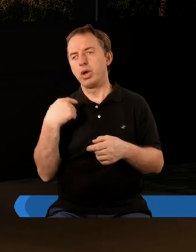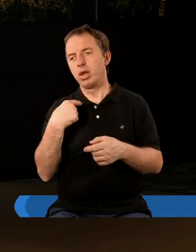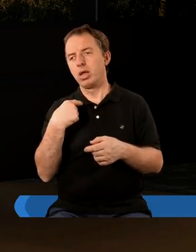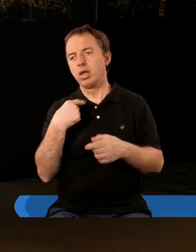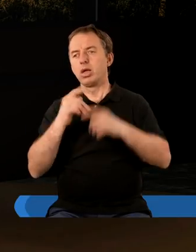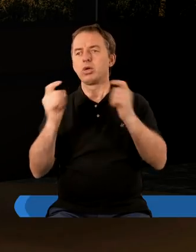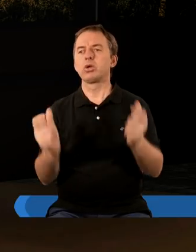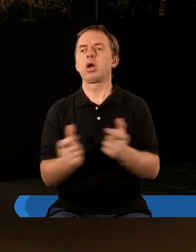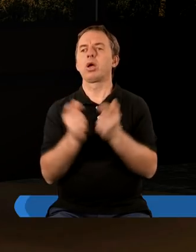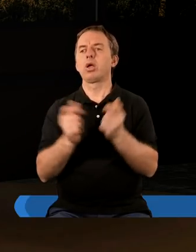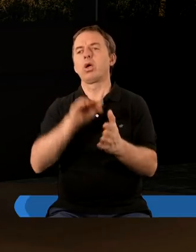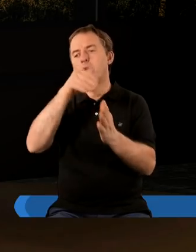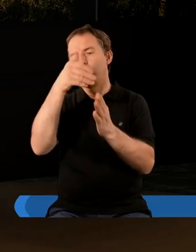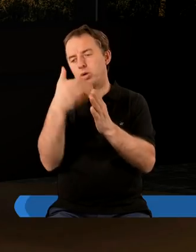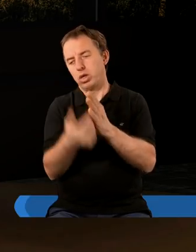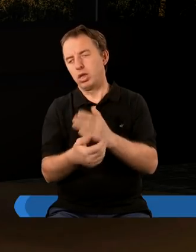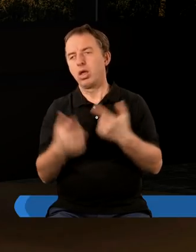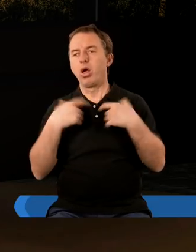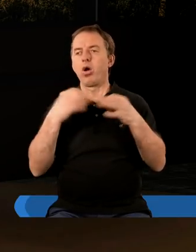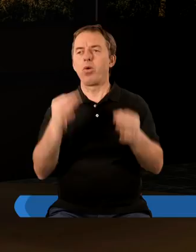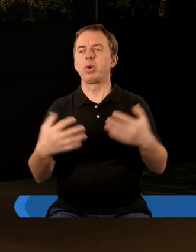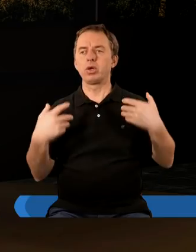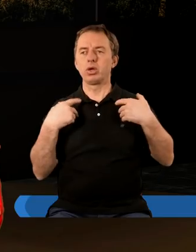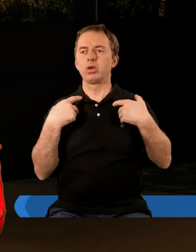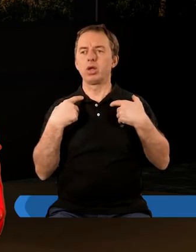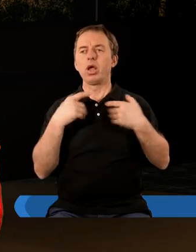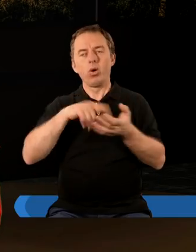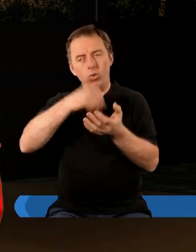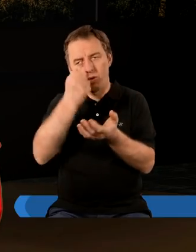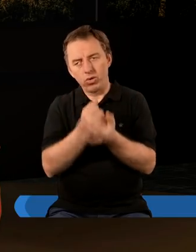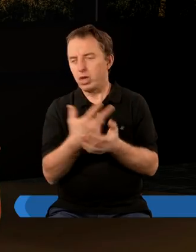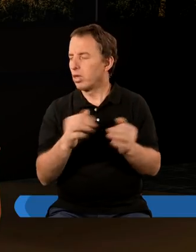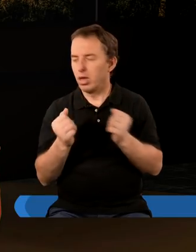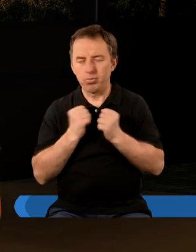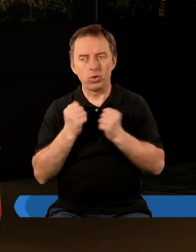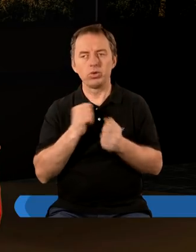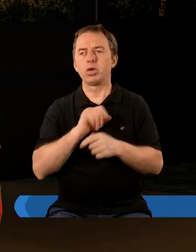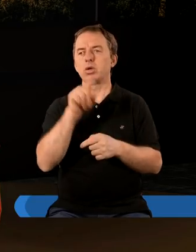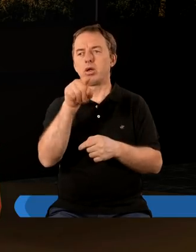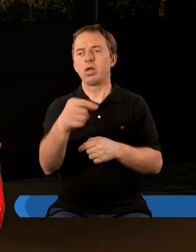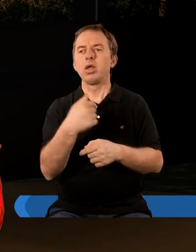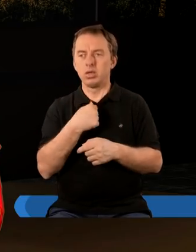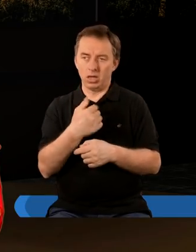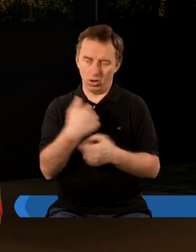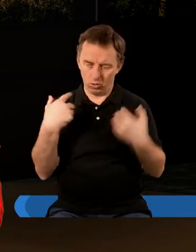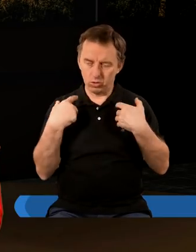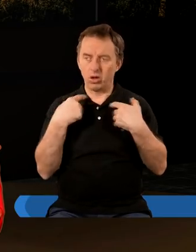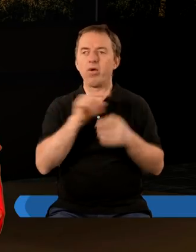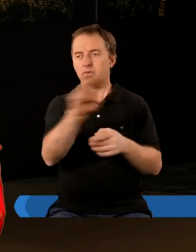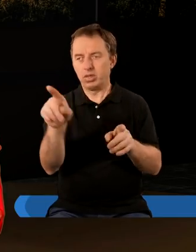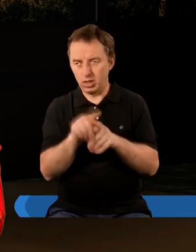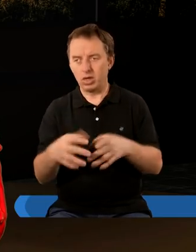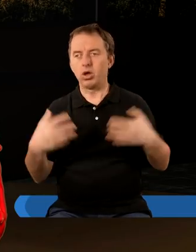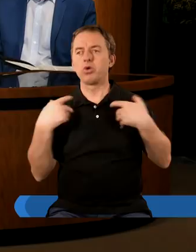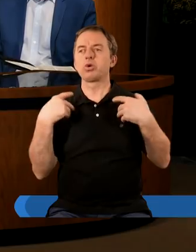byli pod zagrożeniem utraty obecnego życia. Więc Jezus utwierdza i w tym nie bójcie się tego. Ja ożyłem i wy